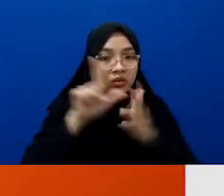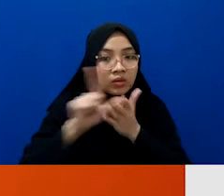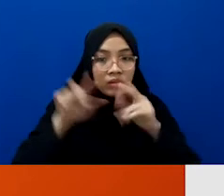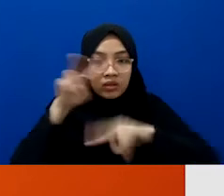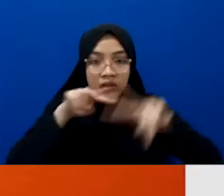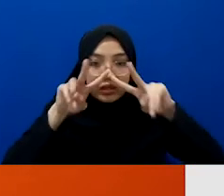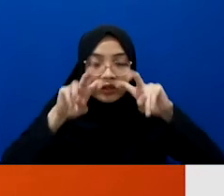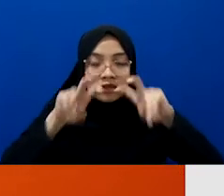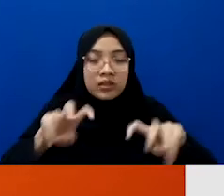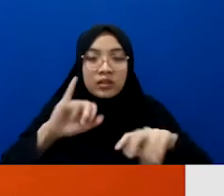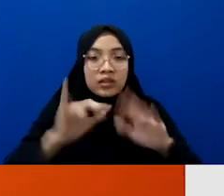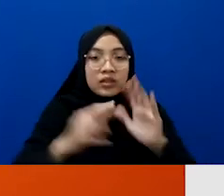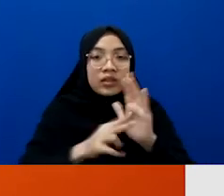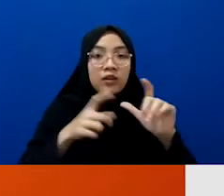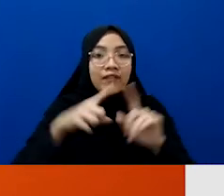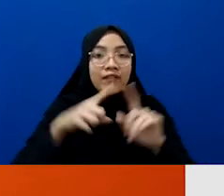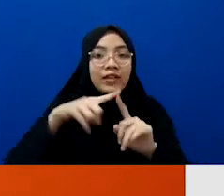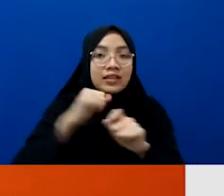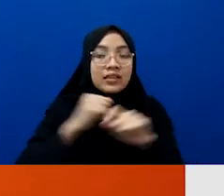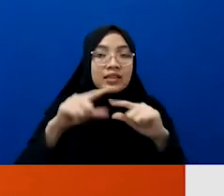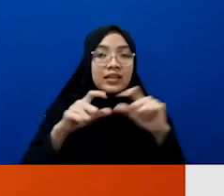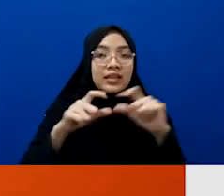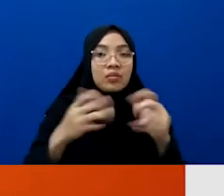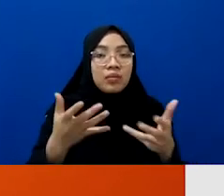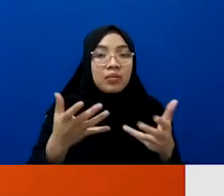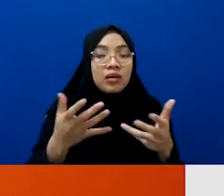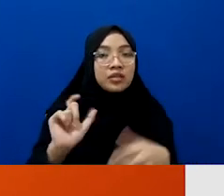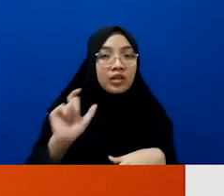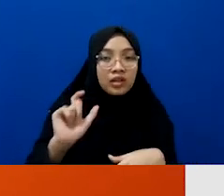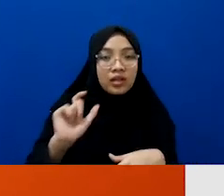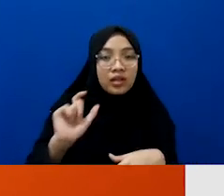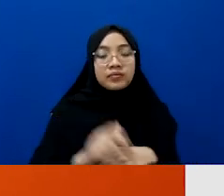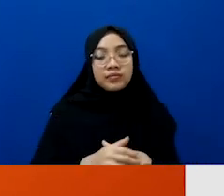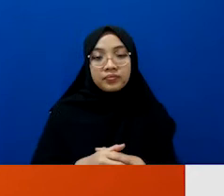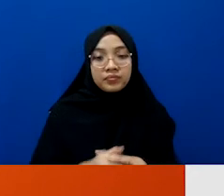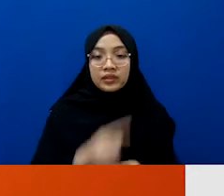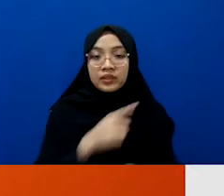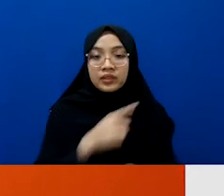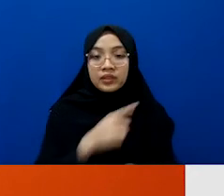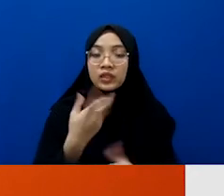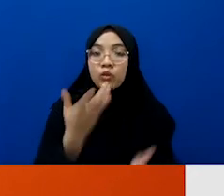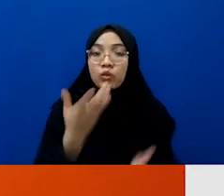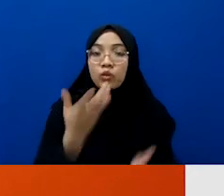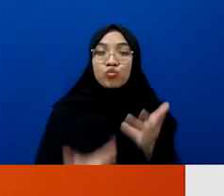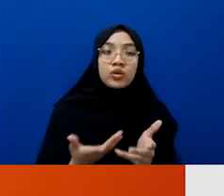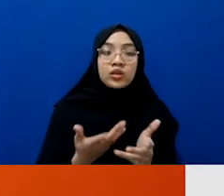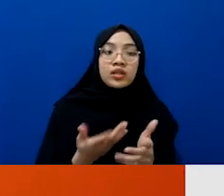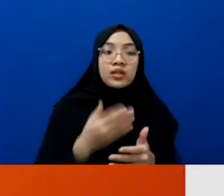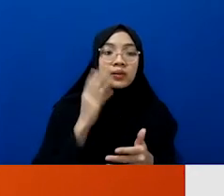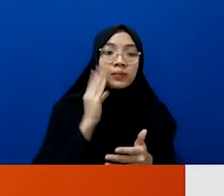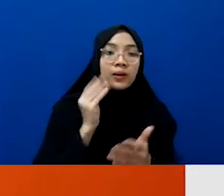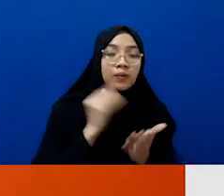investigasi itu seperti apa gitu. Nah, kita mungkin disini akan bertukar